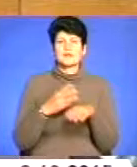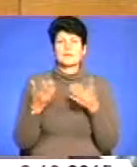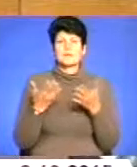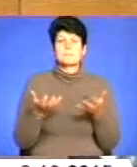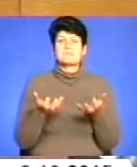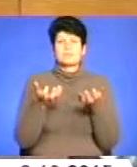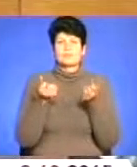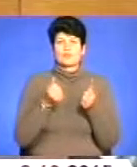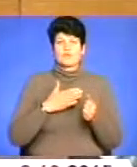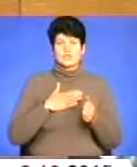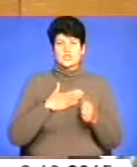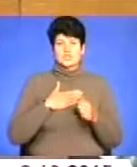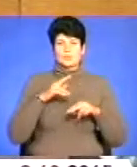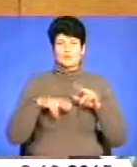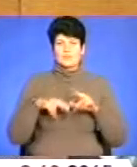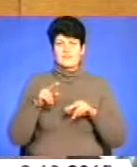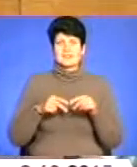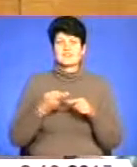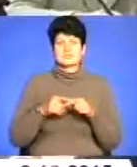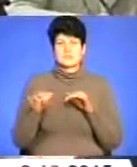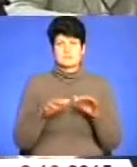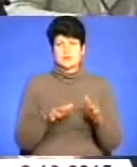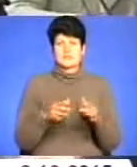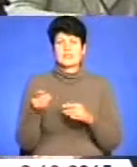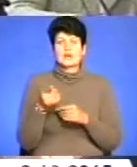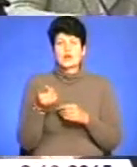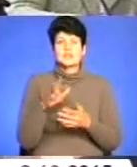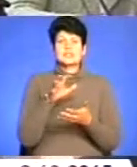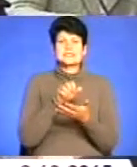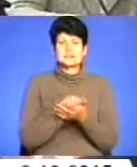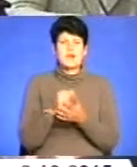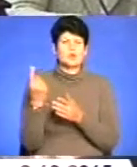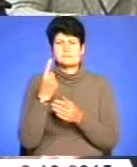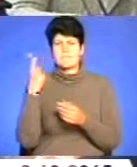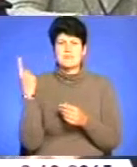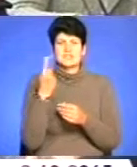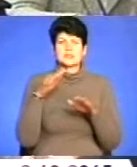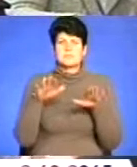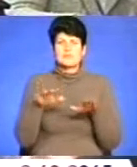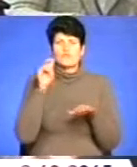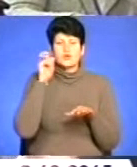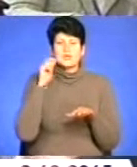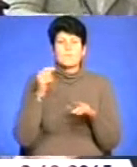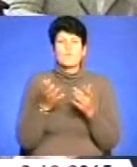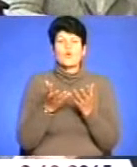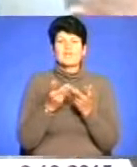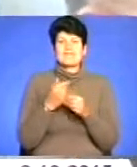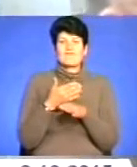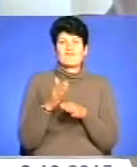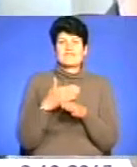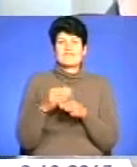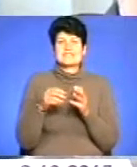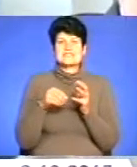підтримували наших будівельників цій справі. Тернопільщина займає одне з перших місць в Україні по кількості виділених